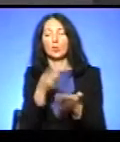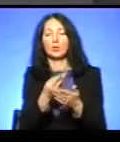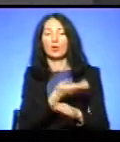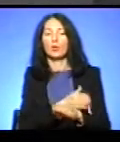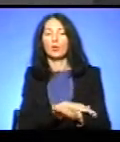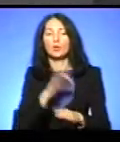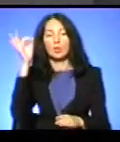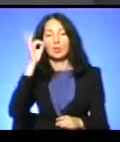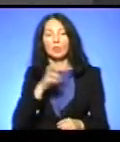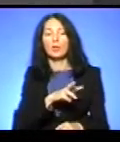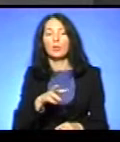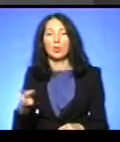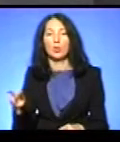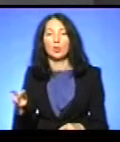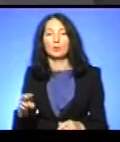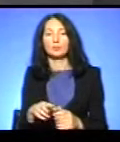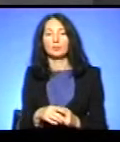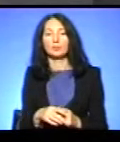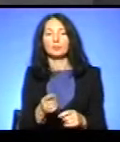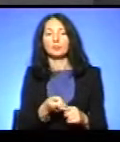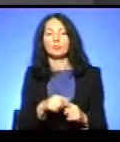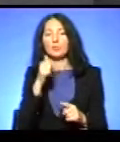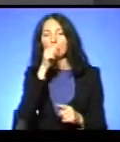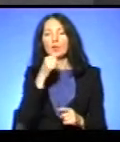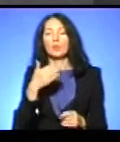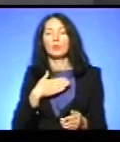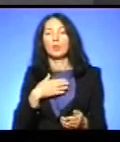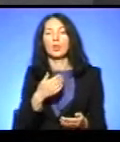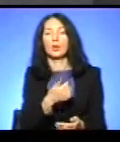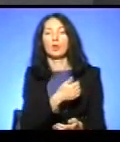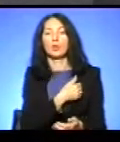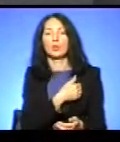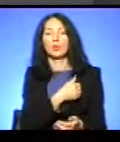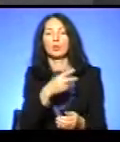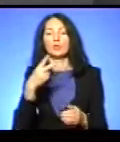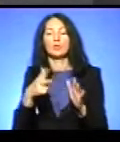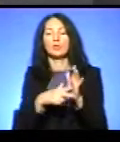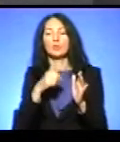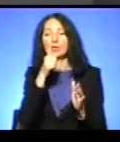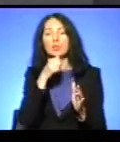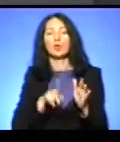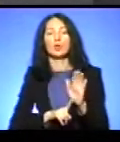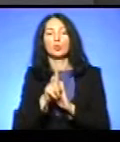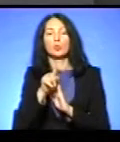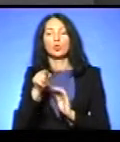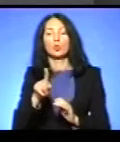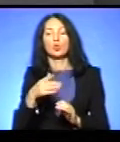польських, німецьких, в мільйони. Цей рік ми хотіли, 2018 рік ми розпочали з того, що ми почали